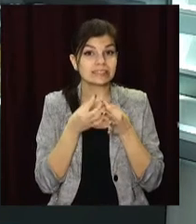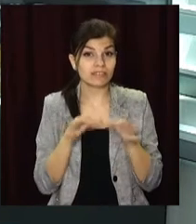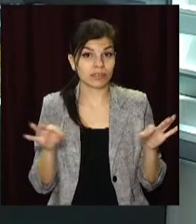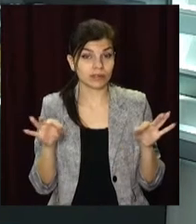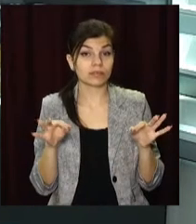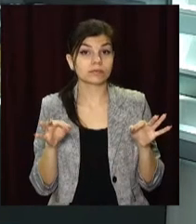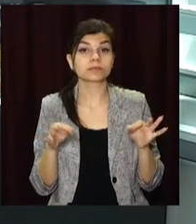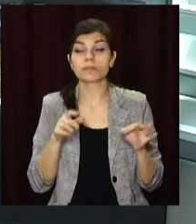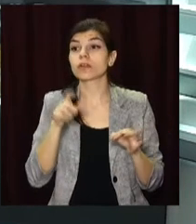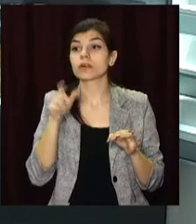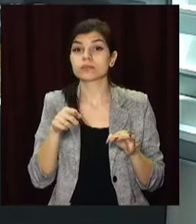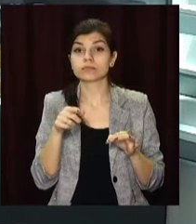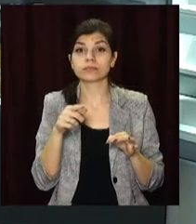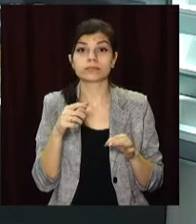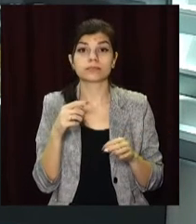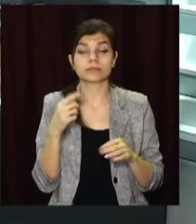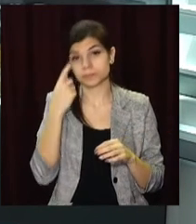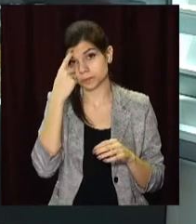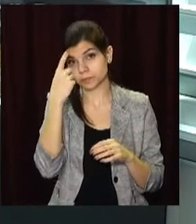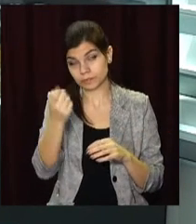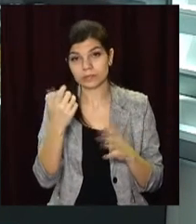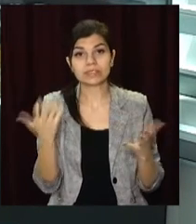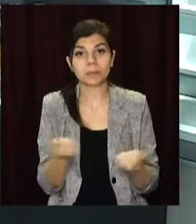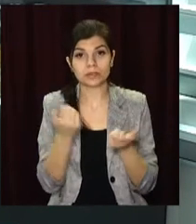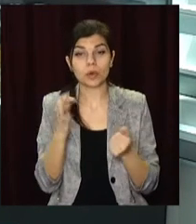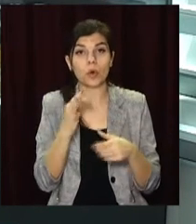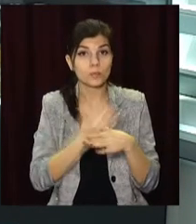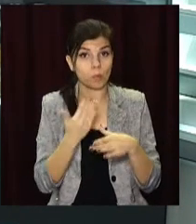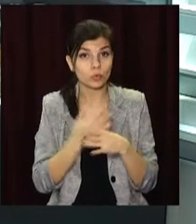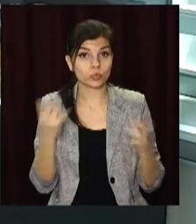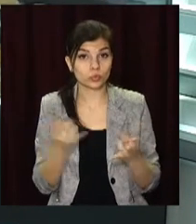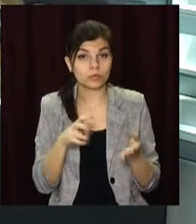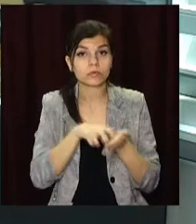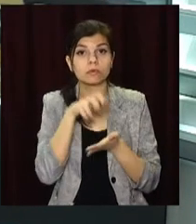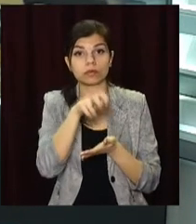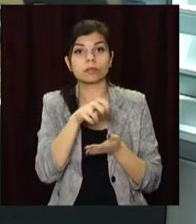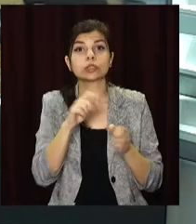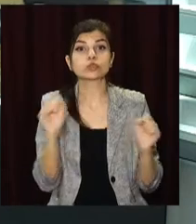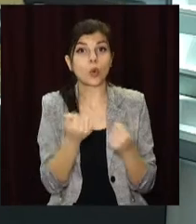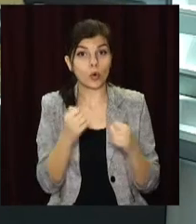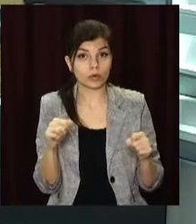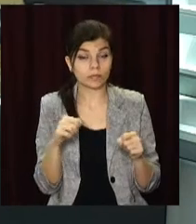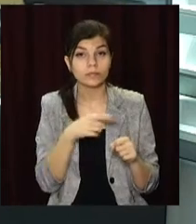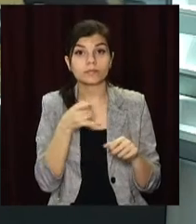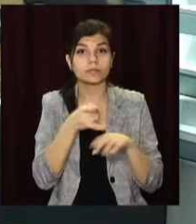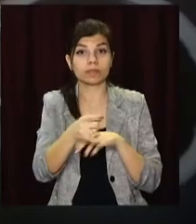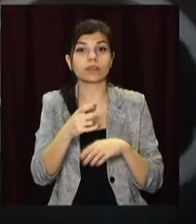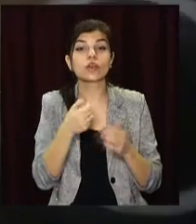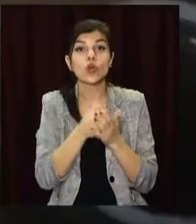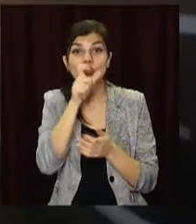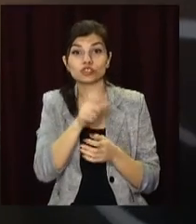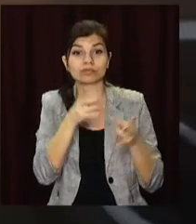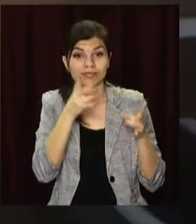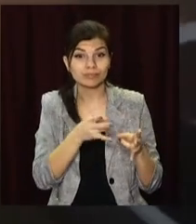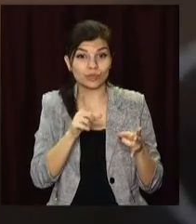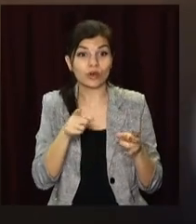До служби порятунку Широківського району надійшло повідомлення про допомогу. Його надіслала бригада швидкої. Вона їхала на виклик до пацієнта, і